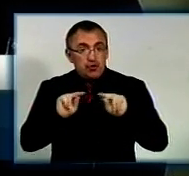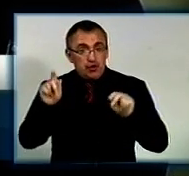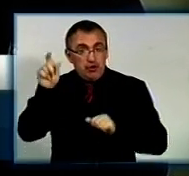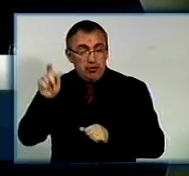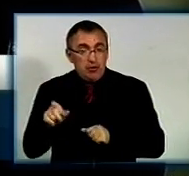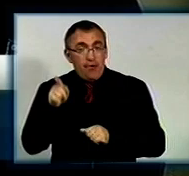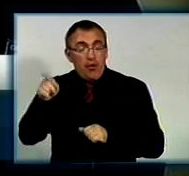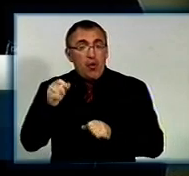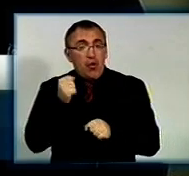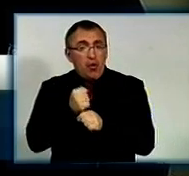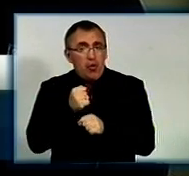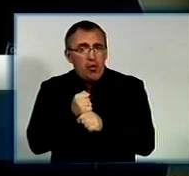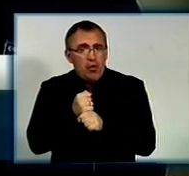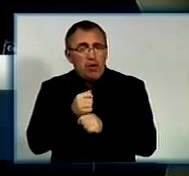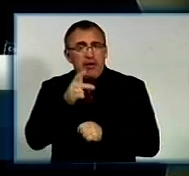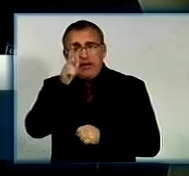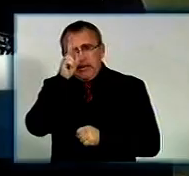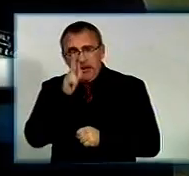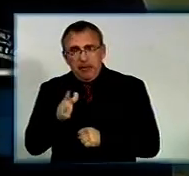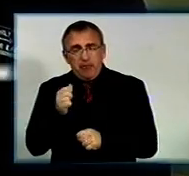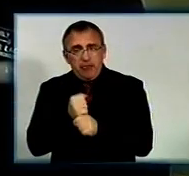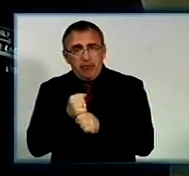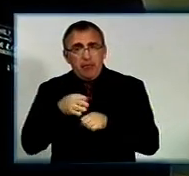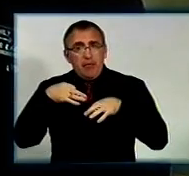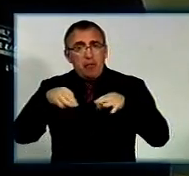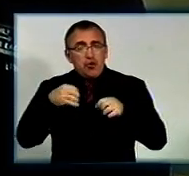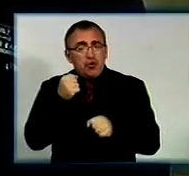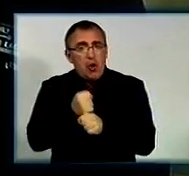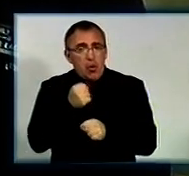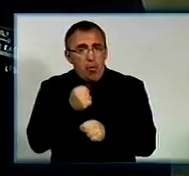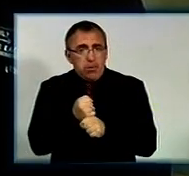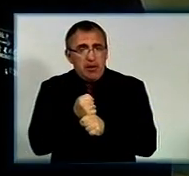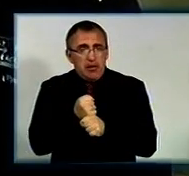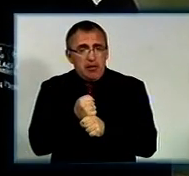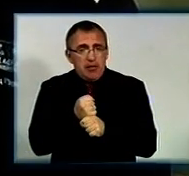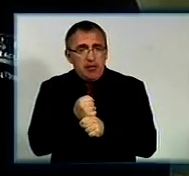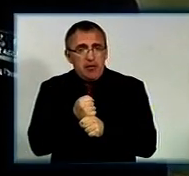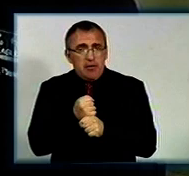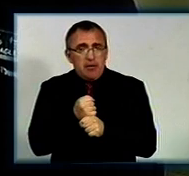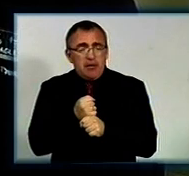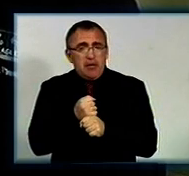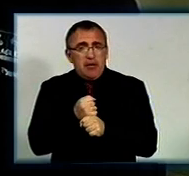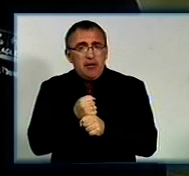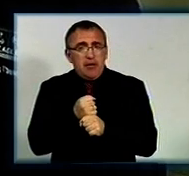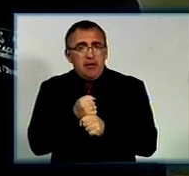Вона робила довго, три місяці. Машини робилися із пластика,